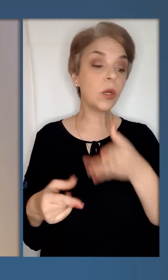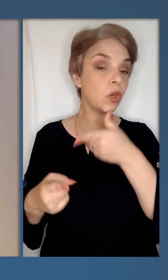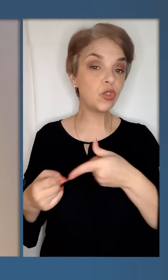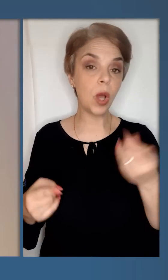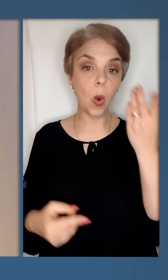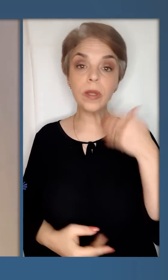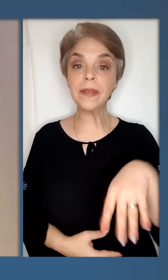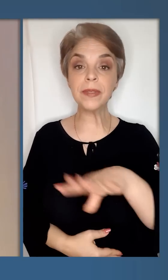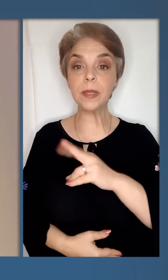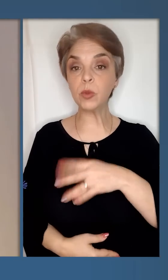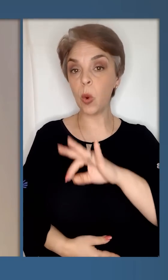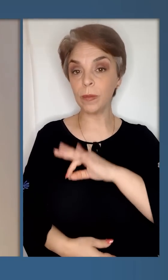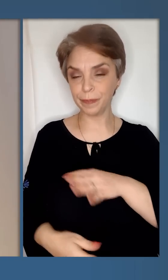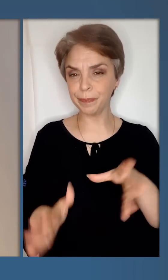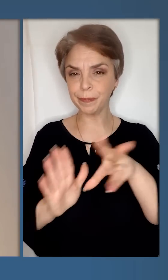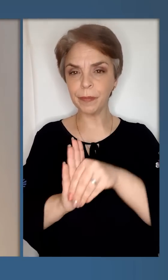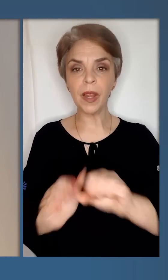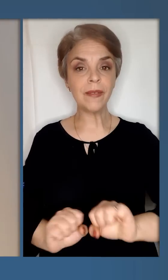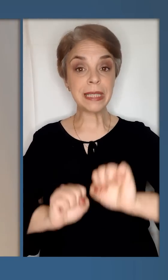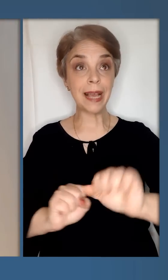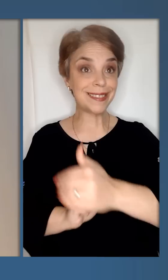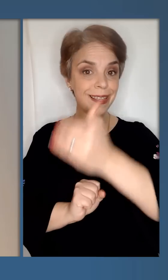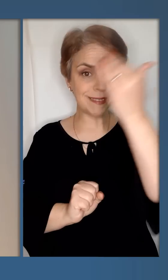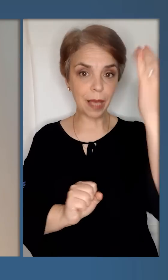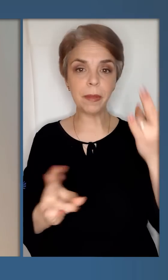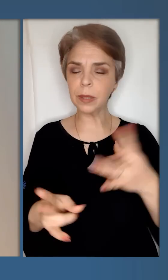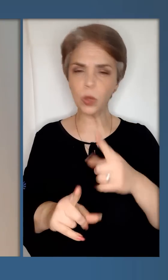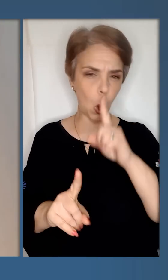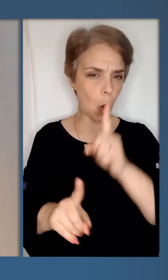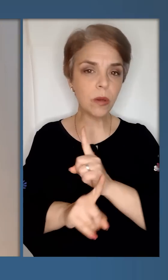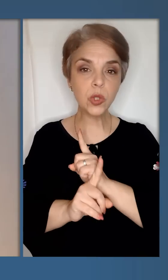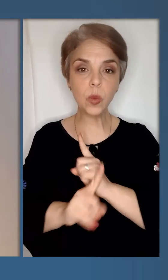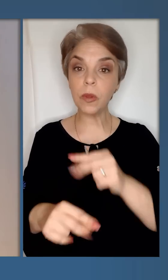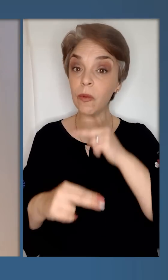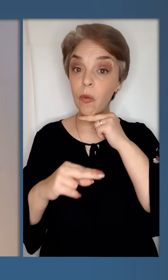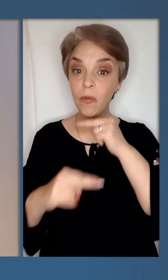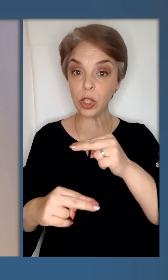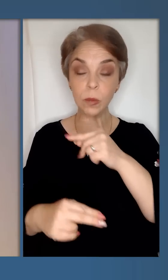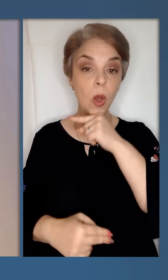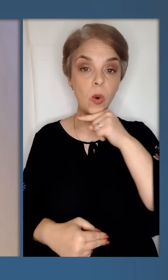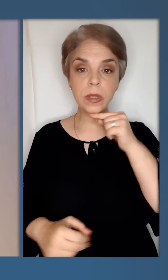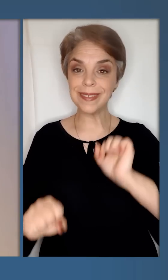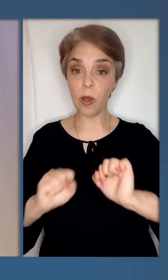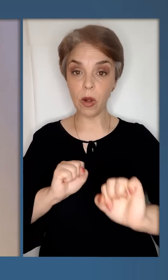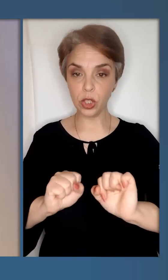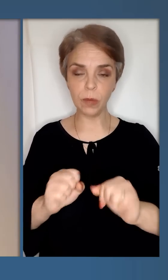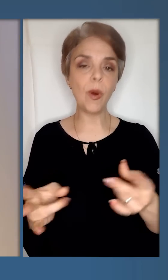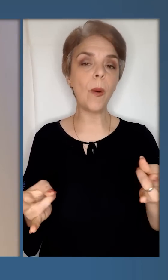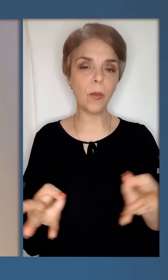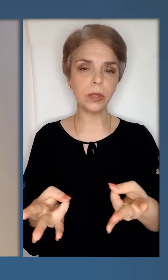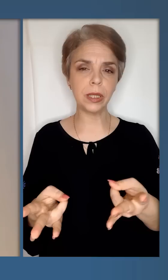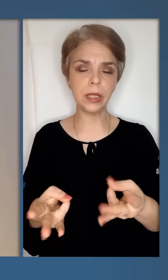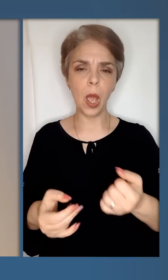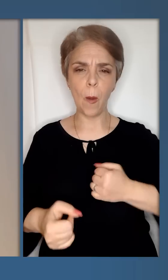Зараз той час, коли усім, хто задійний у захисті неба, треба бути особливо уважним в російському режиму.